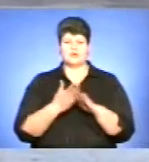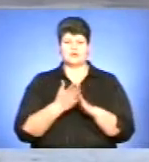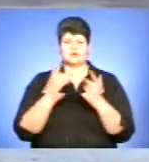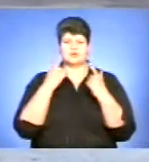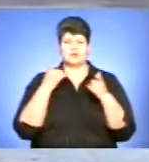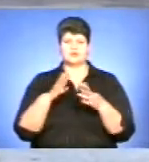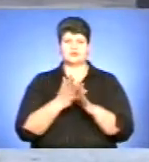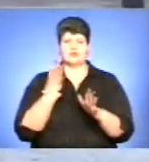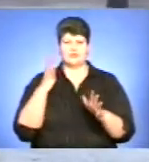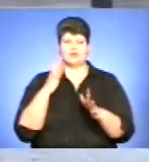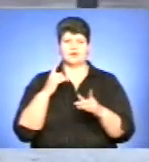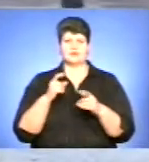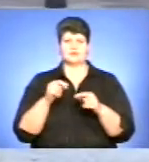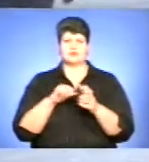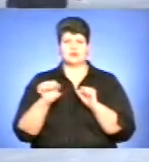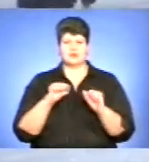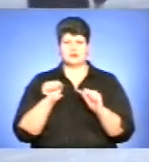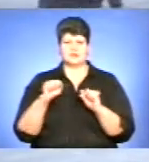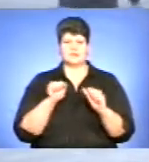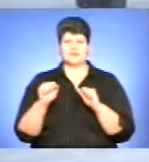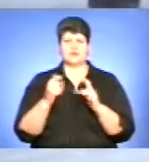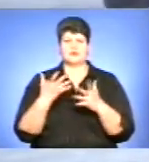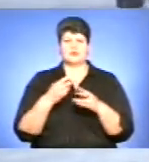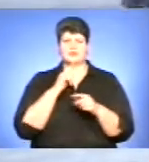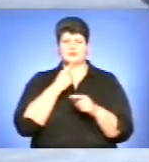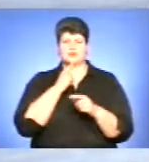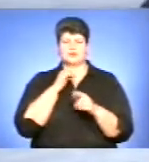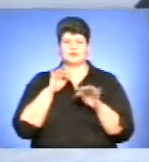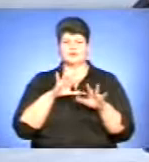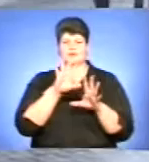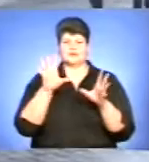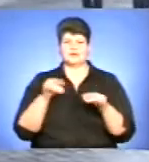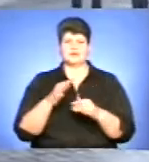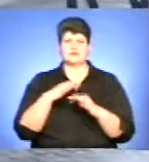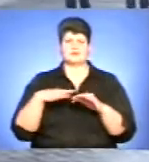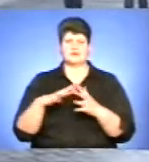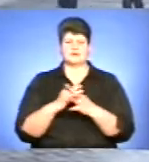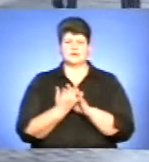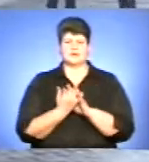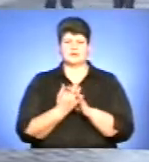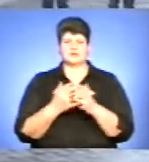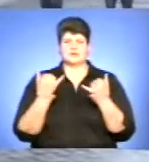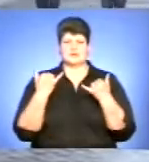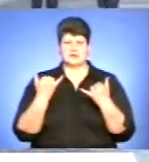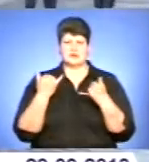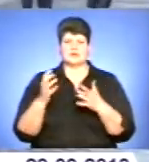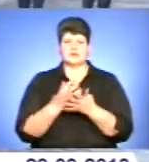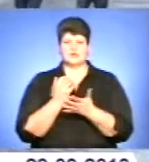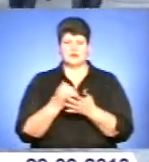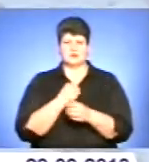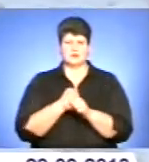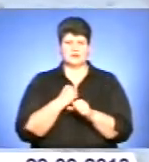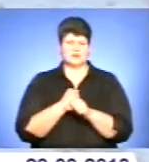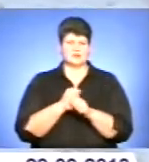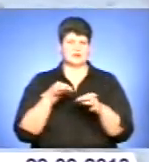управління з питань надзвичайних ситуацій, ОДА утруднений рух до усіх населених пунктів області. Наразі рятувальники працюють на трасі